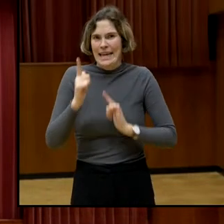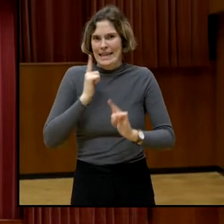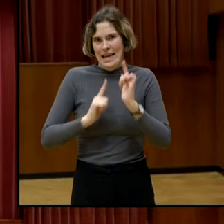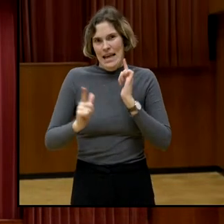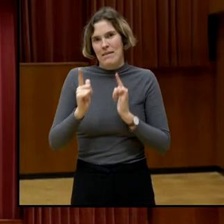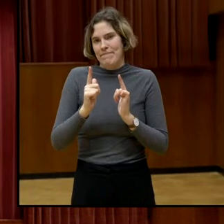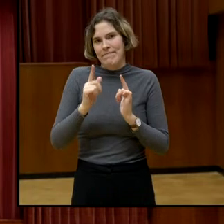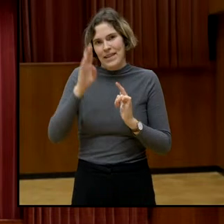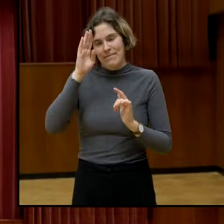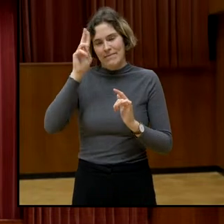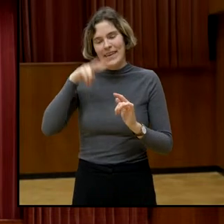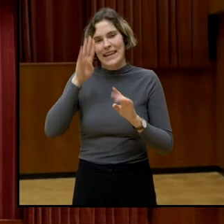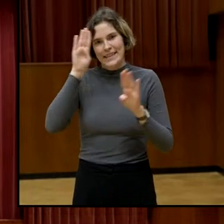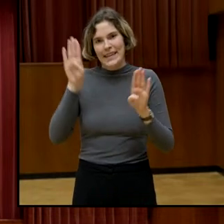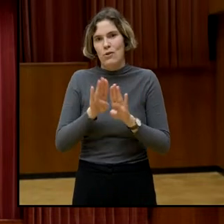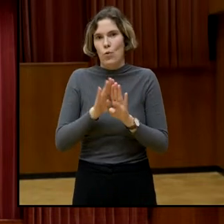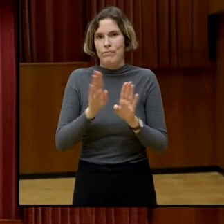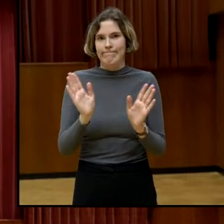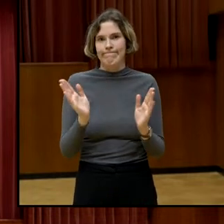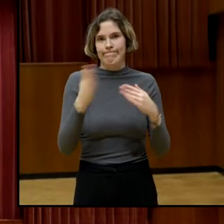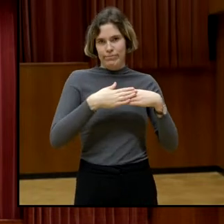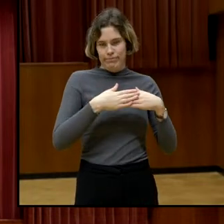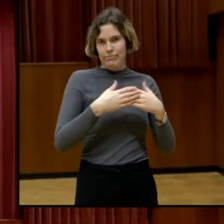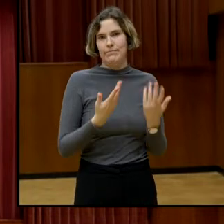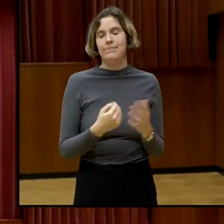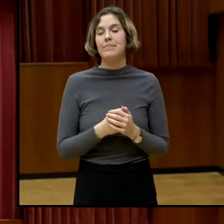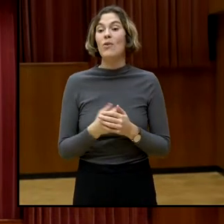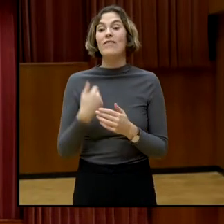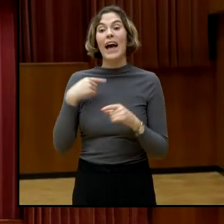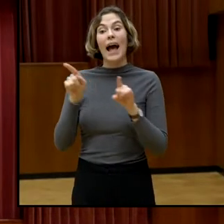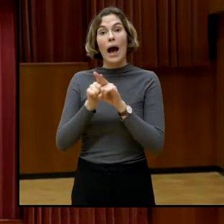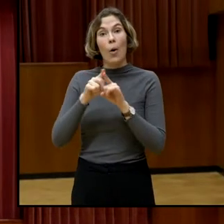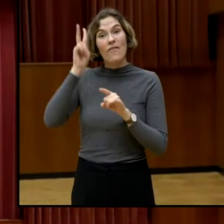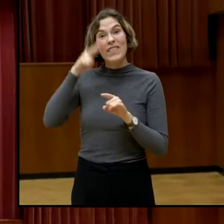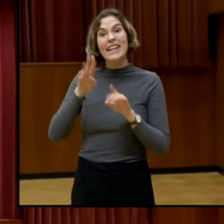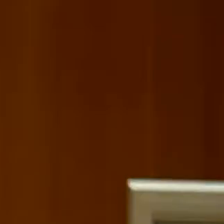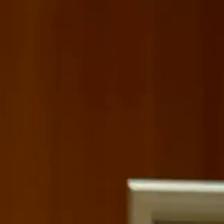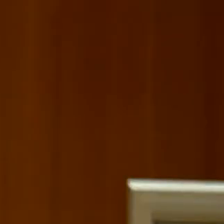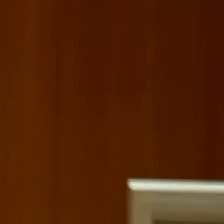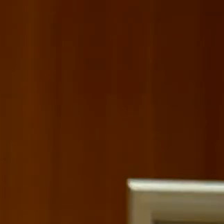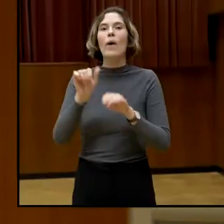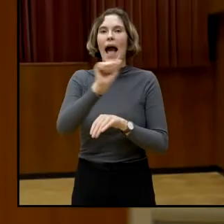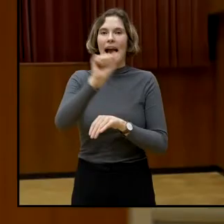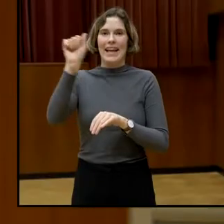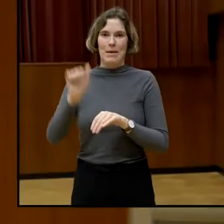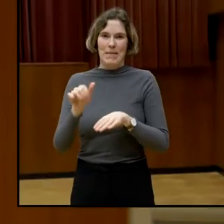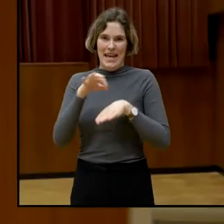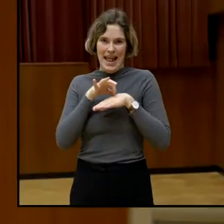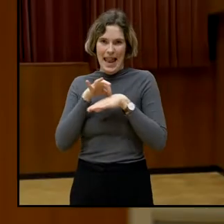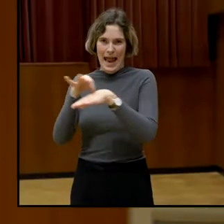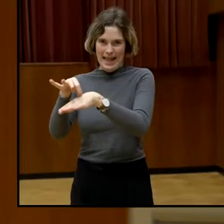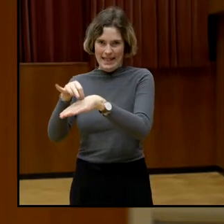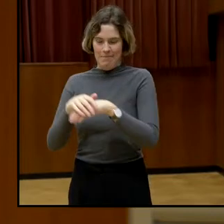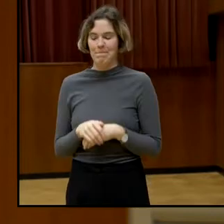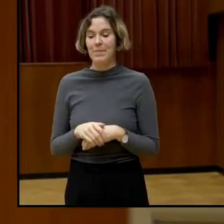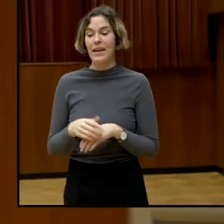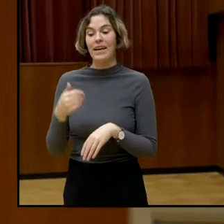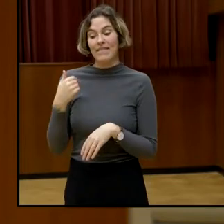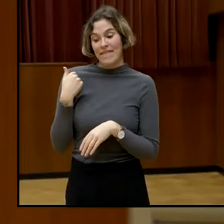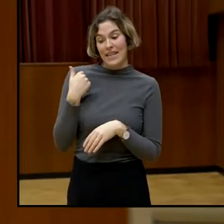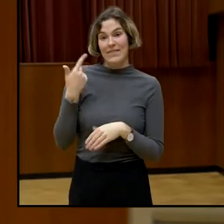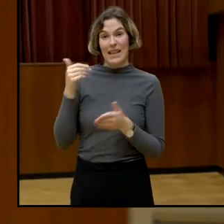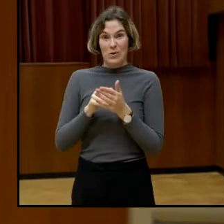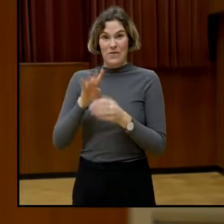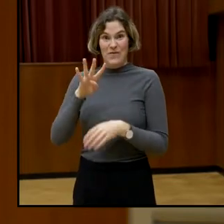Und du hast die Wiener Zeitung Akademie geleitet. Seit 2024 bist du bei Social